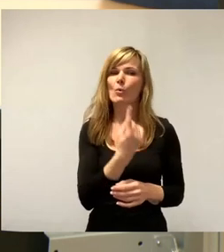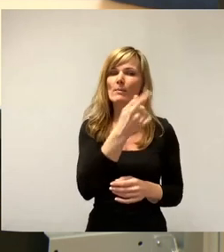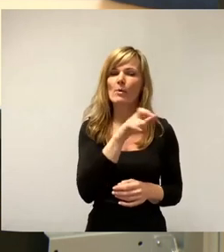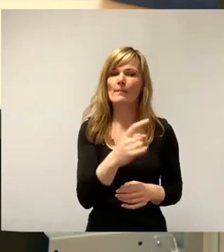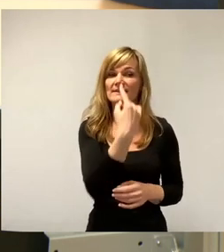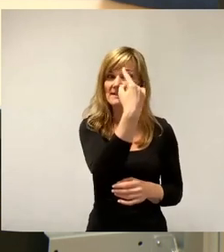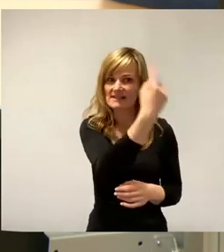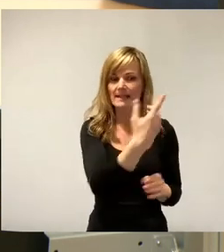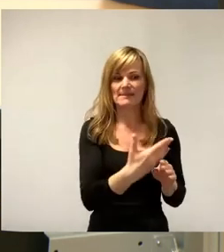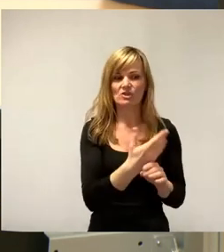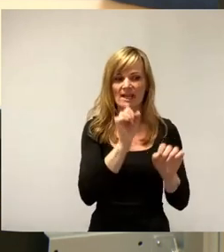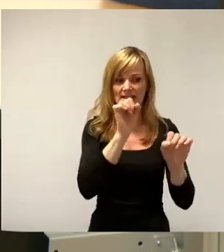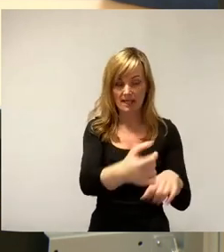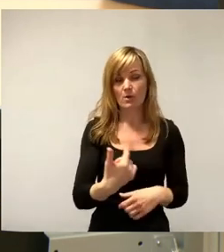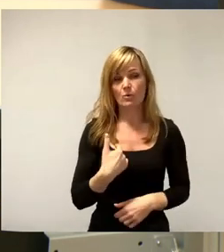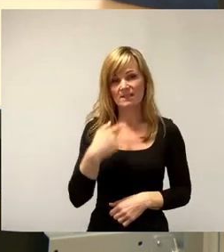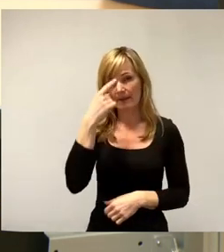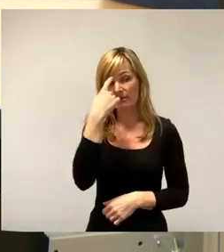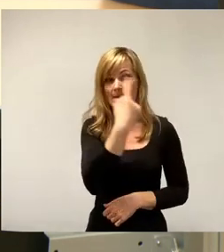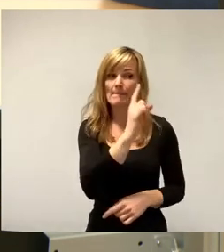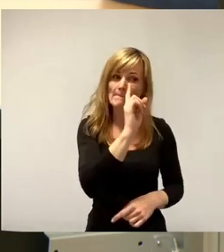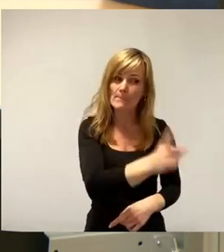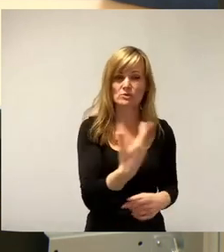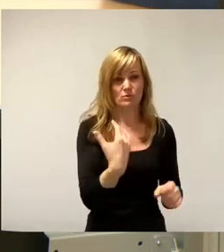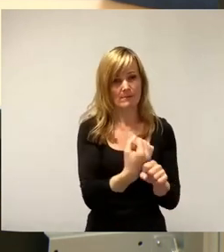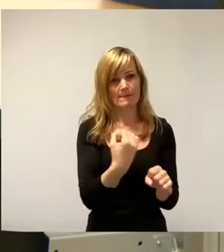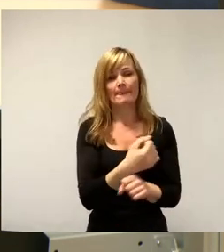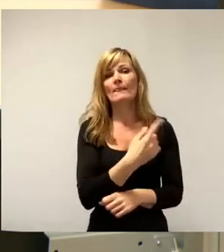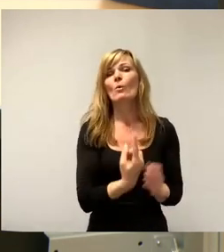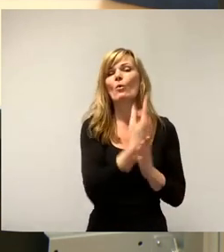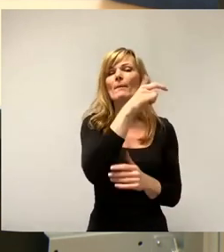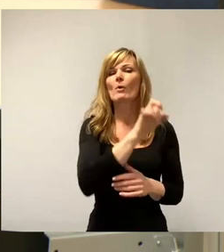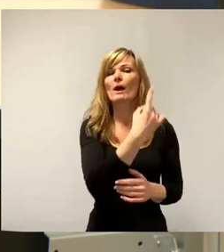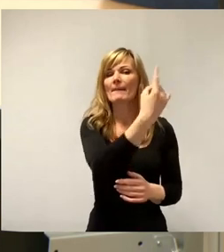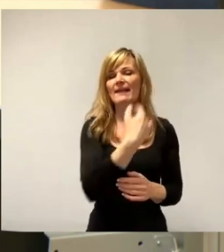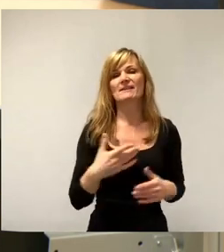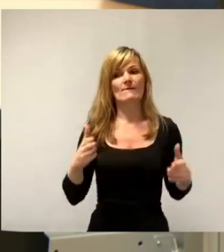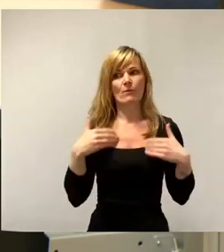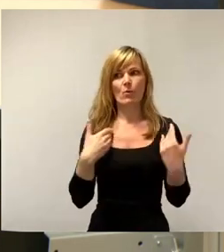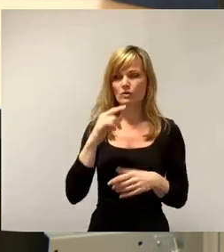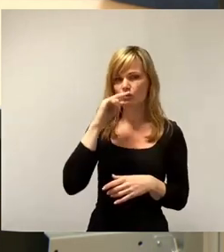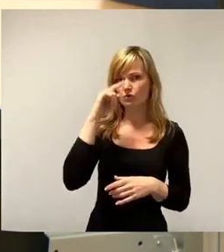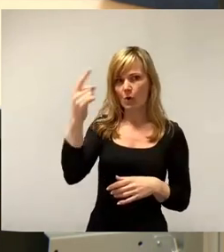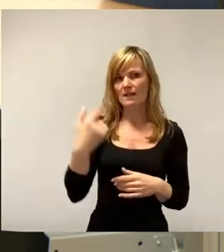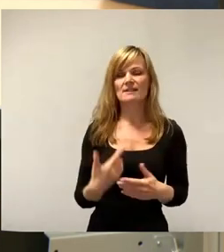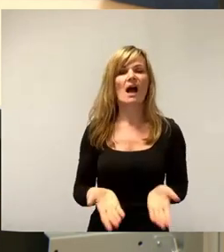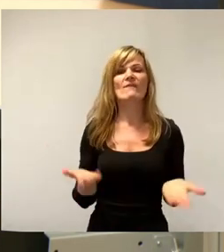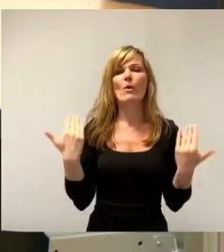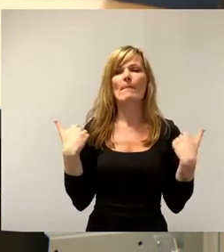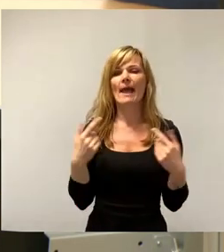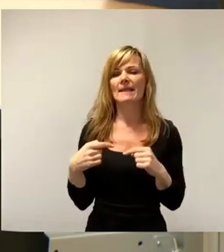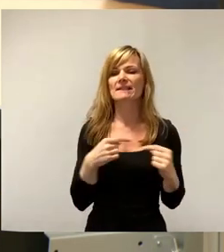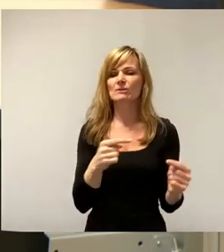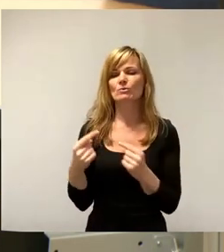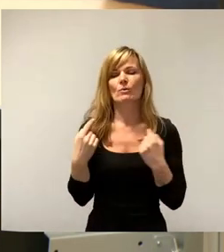einführen müsste. Der Oberbürgermeister ist ja ganz froh und stolz, dass diese Debatte jetzt so an ihm vorbeischwappt, dass seine Verantwortung